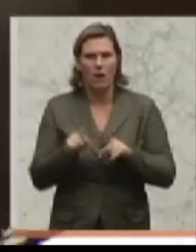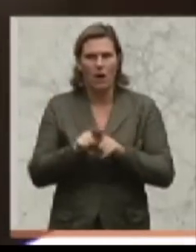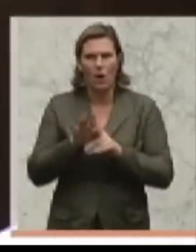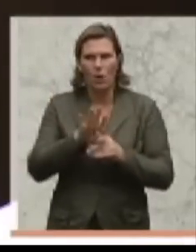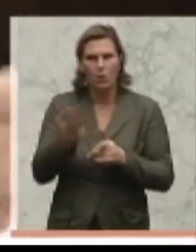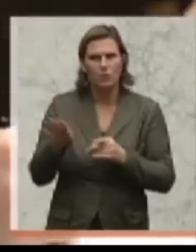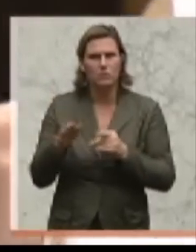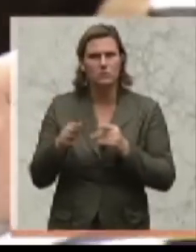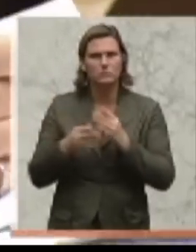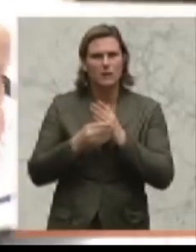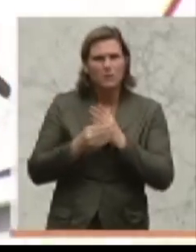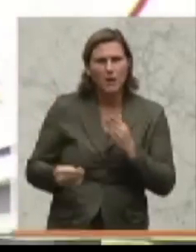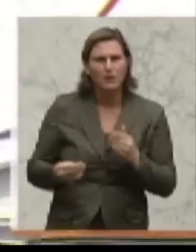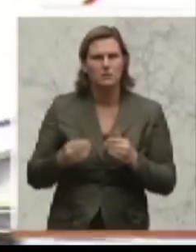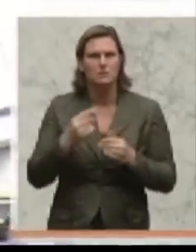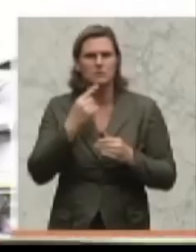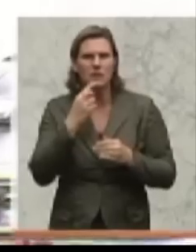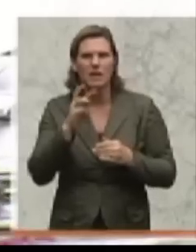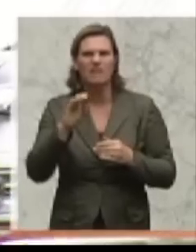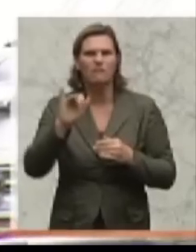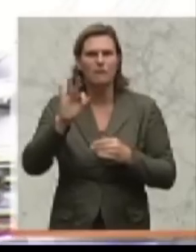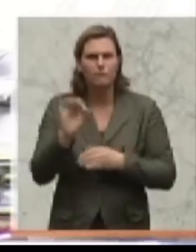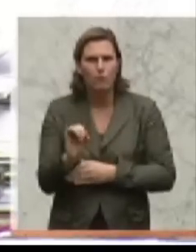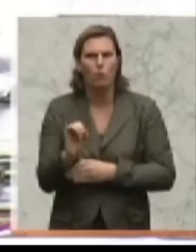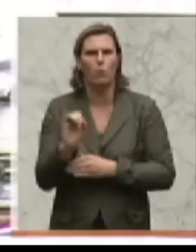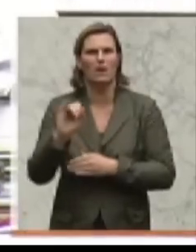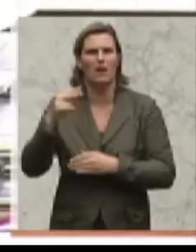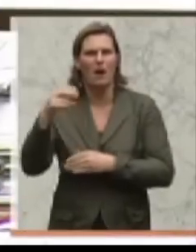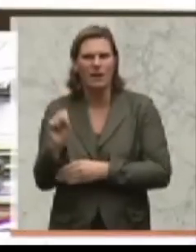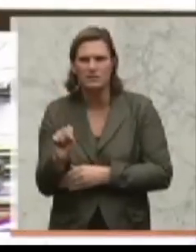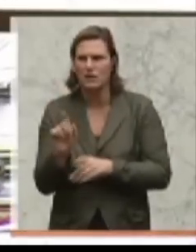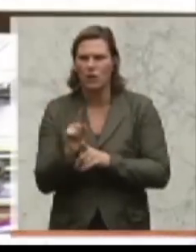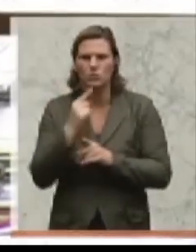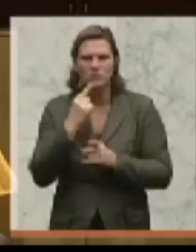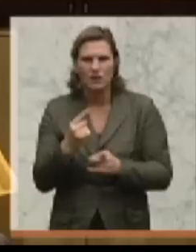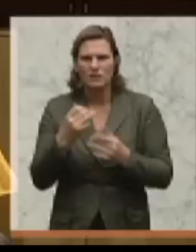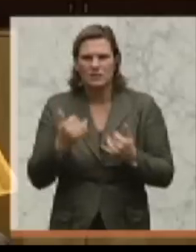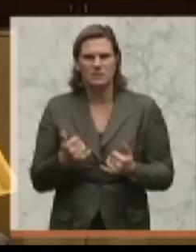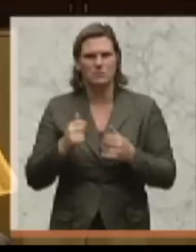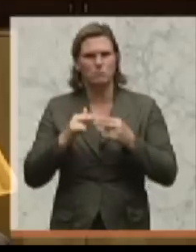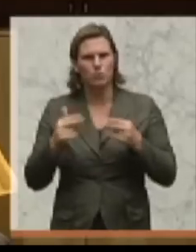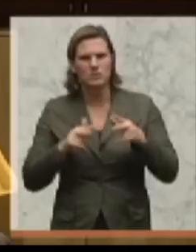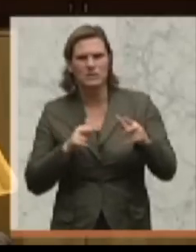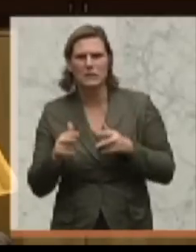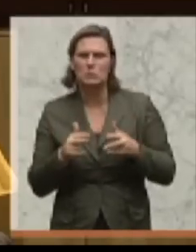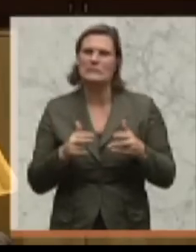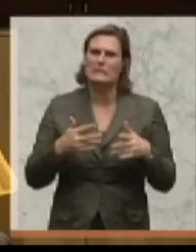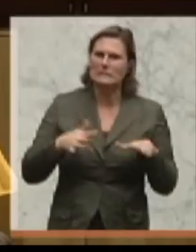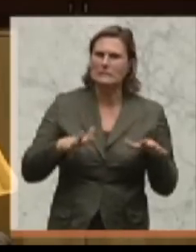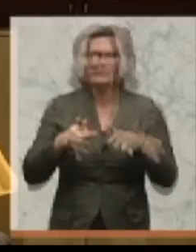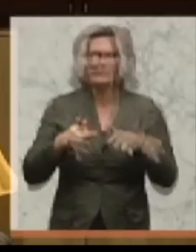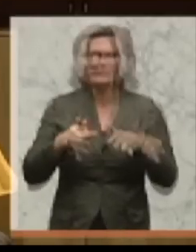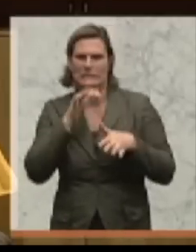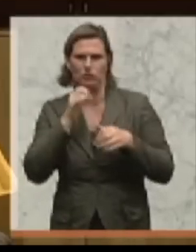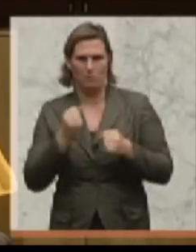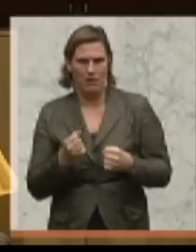IHS, die ja von Ihnen auch bezahlt werden, dass die Reformwilligkeit dieser Bundesregierung sehr, sehr dürftig ausfällt. Und dann